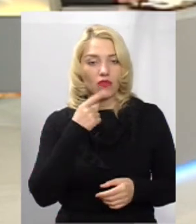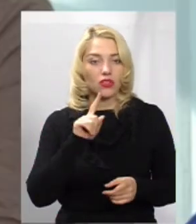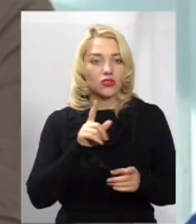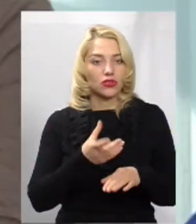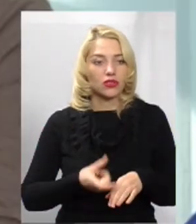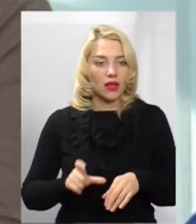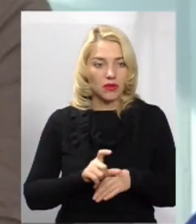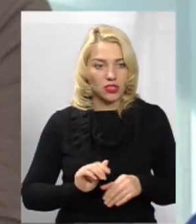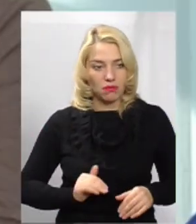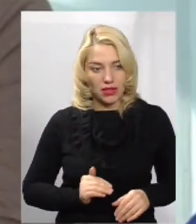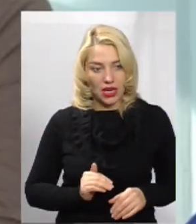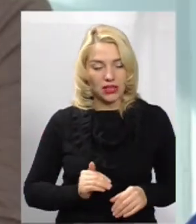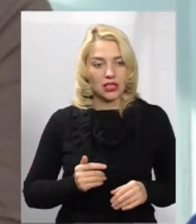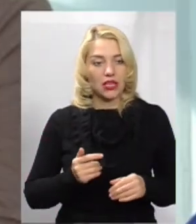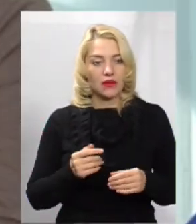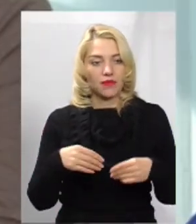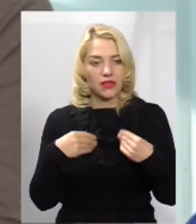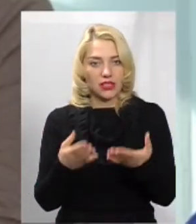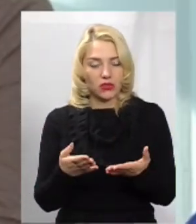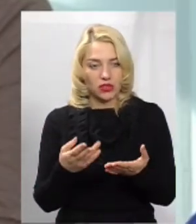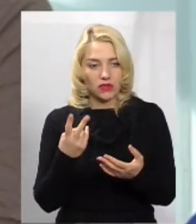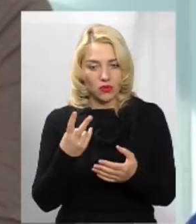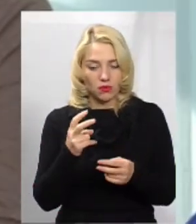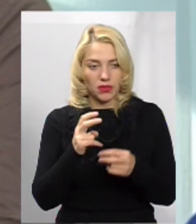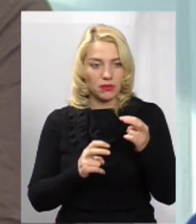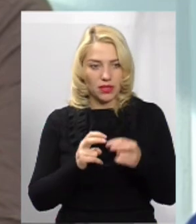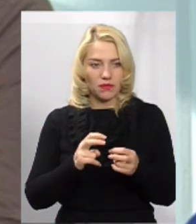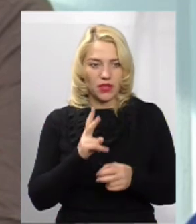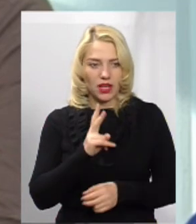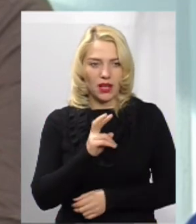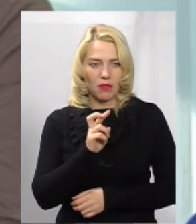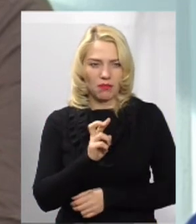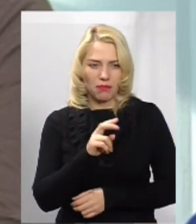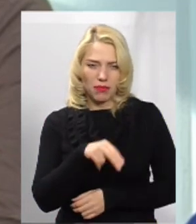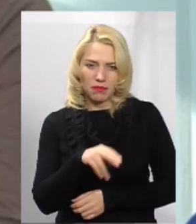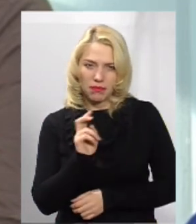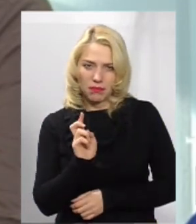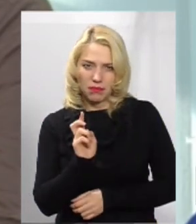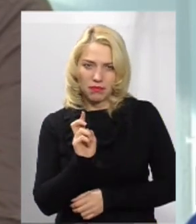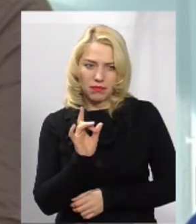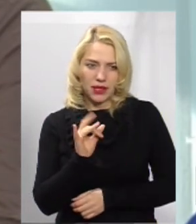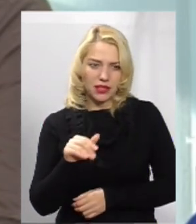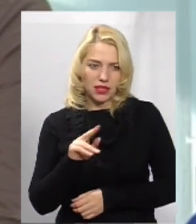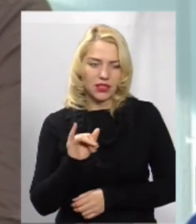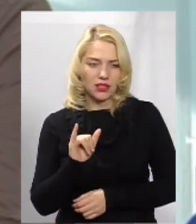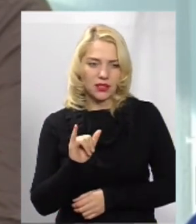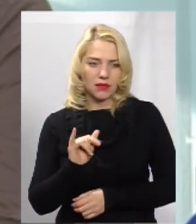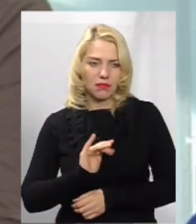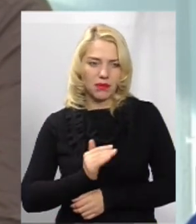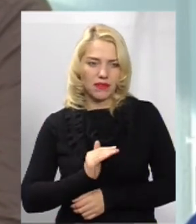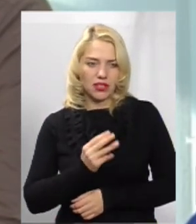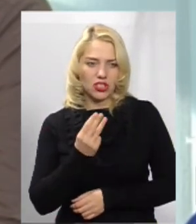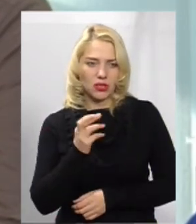більше підрядів дістається двом підприємствам. КП Брет та приватне підприємство